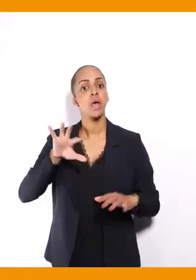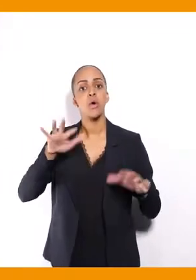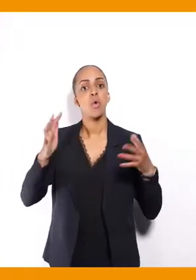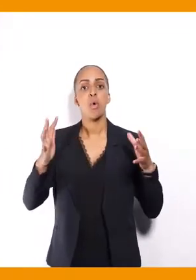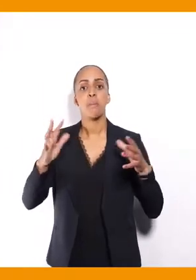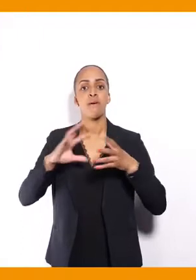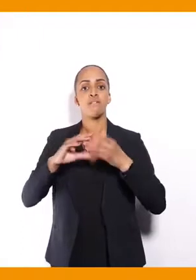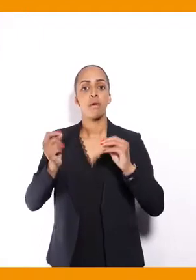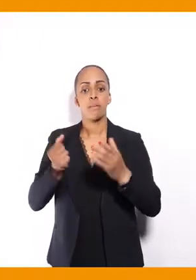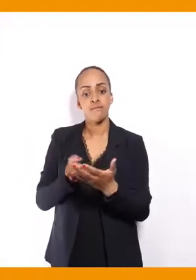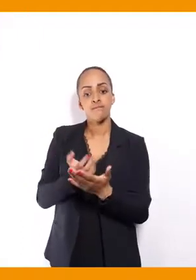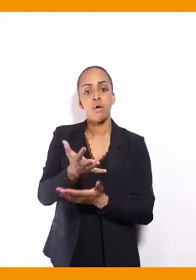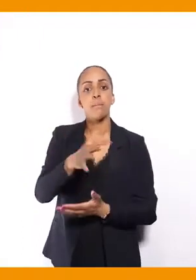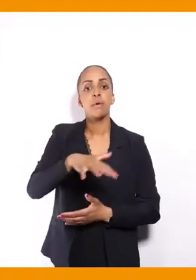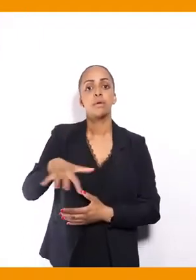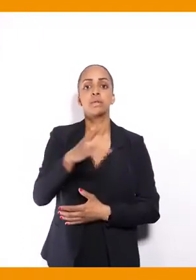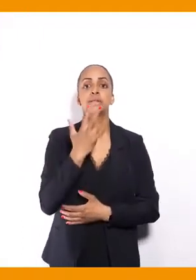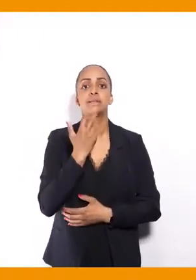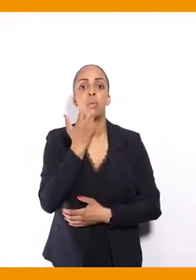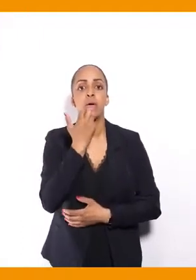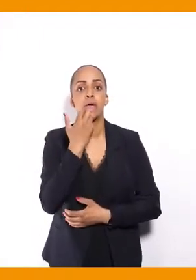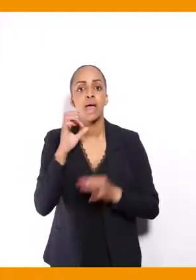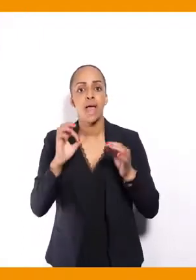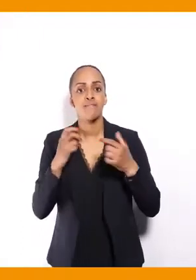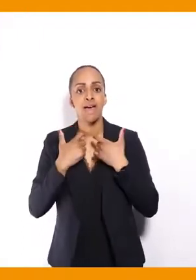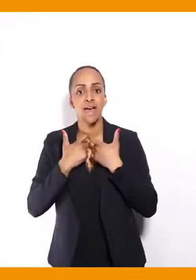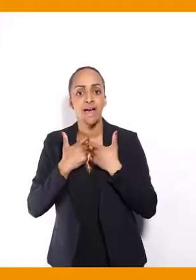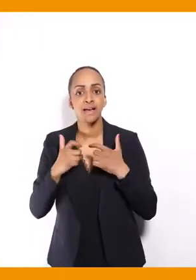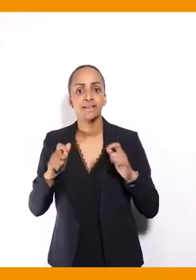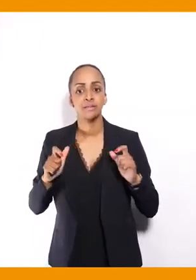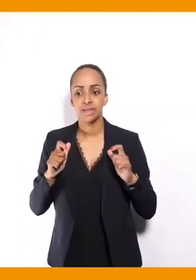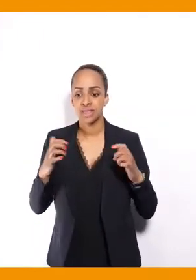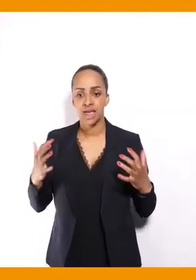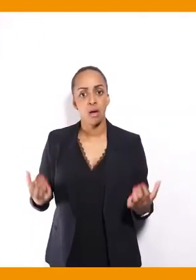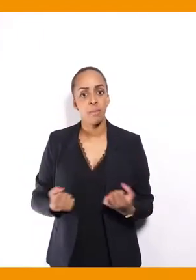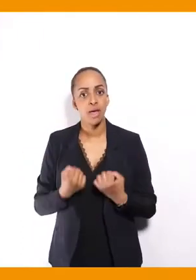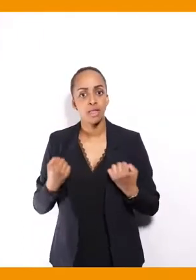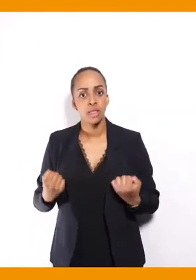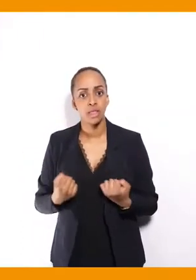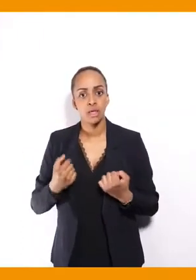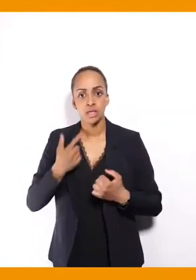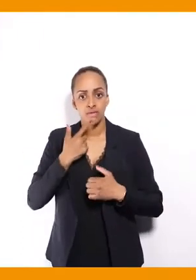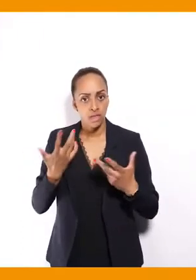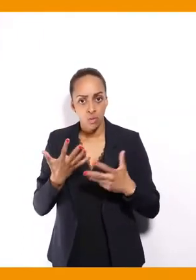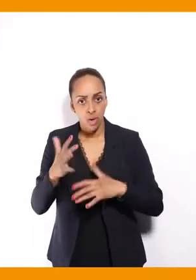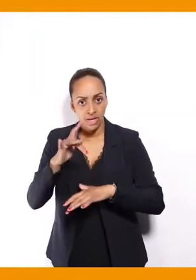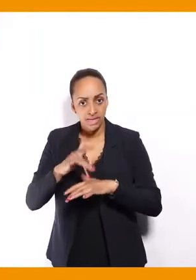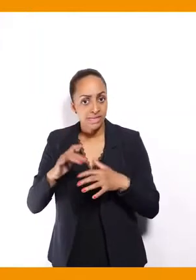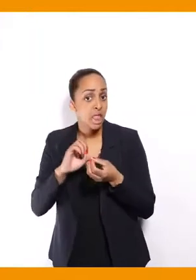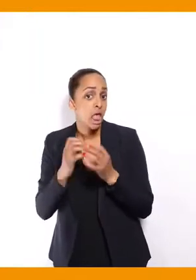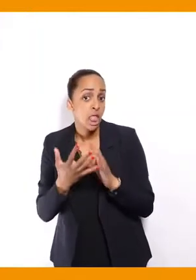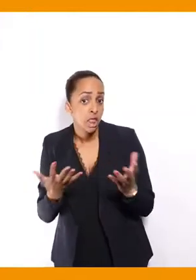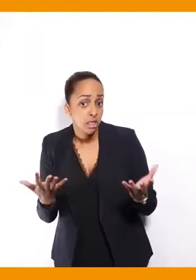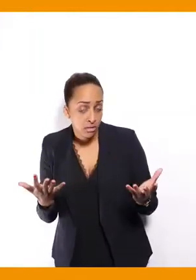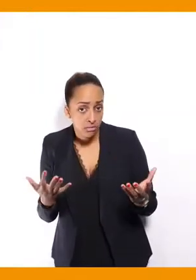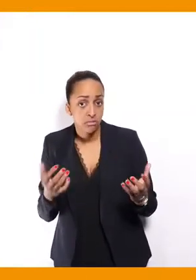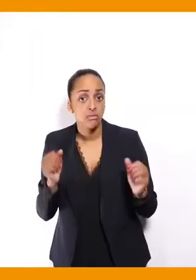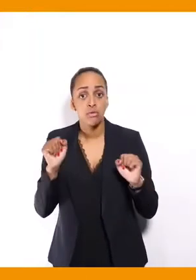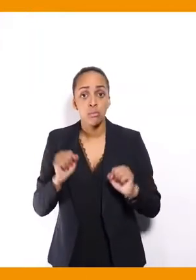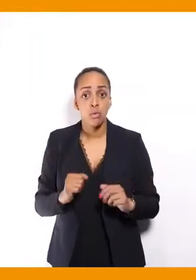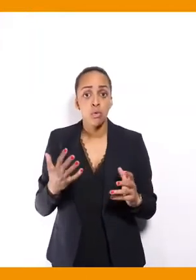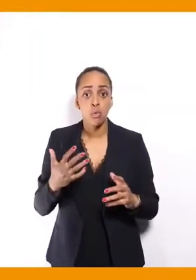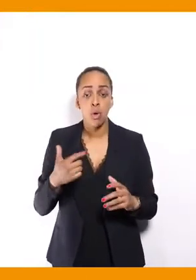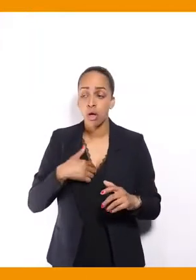enfin leurs électeurs, les citoyens en général, sur l'accessibilité de leur campagne. Pour que, sur leur site internet, entre autres, on puisse facilement